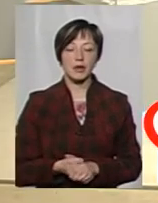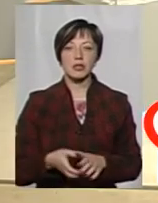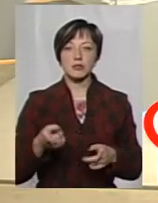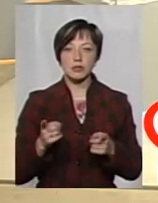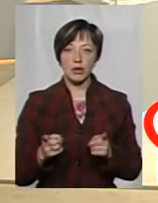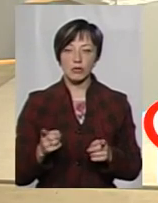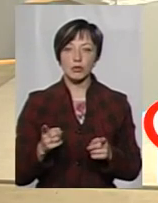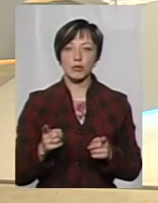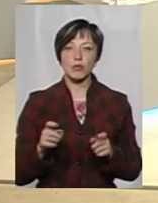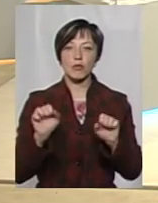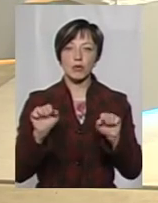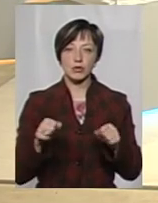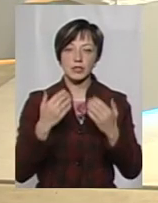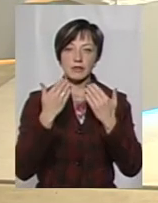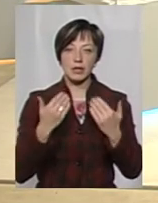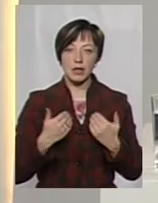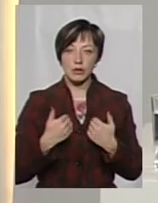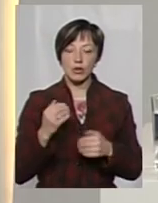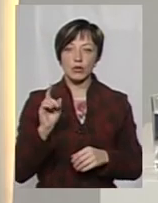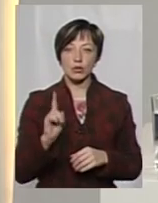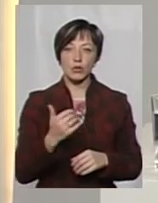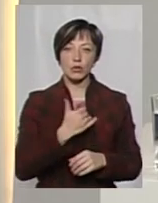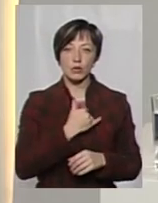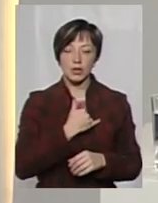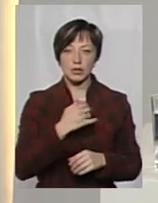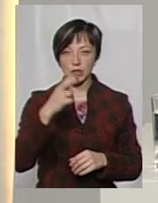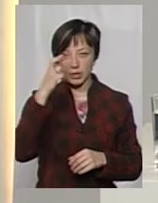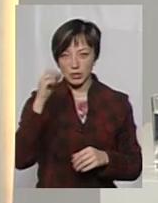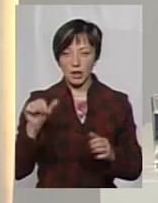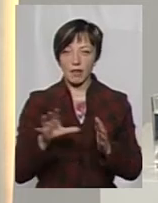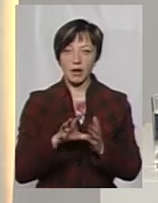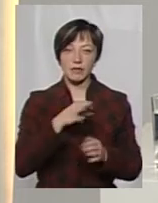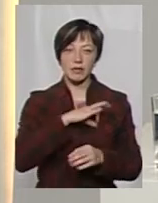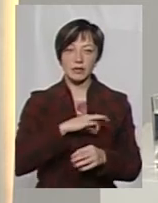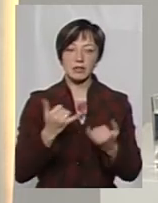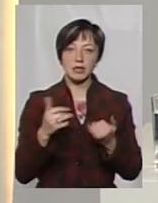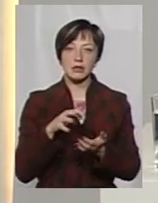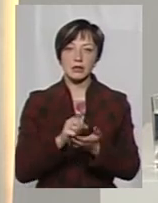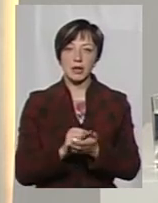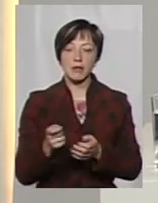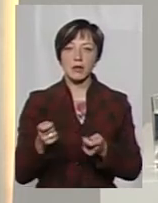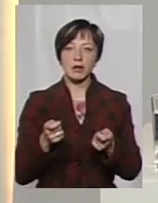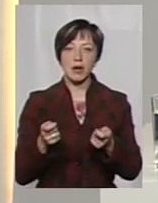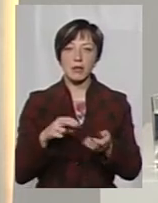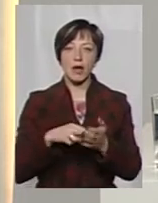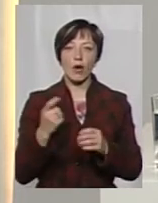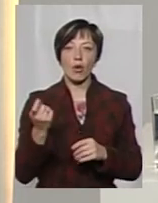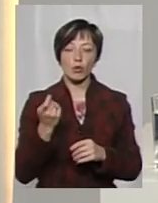можуть звертатися, хоча в нас енергоефективністю зараз займається Департамент